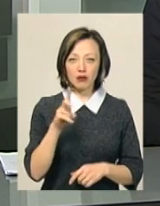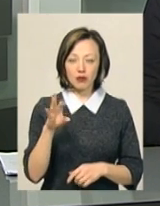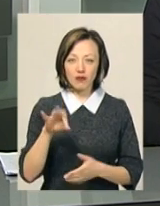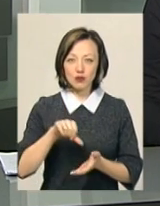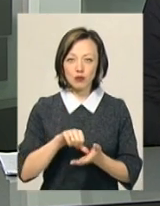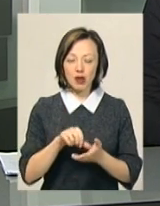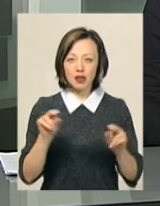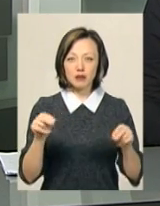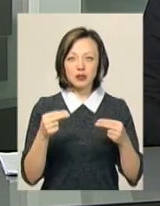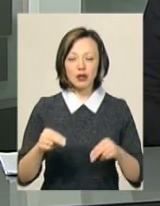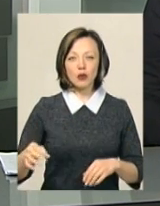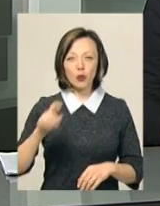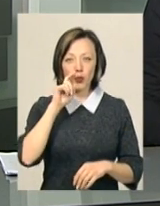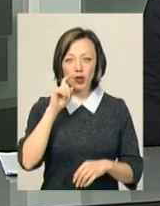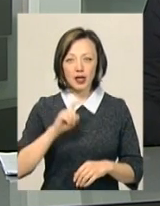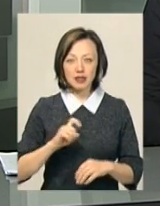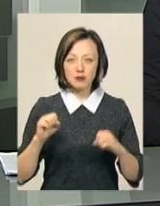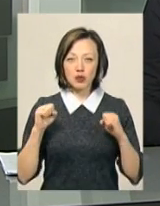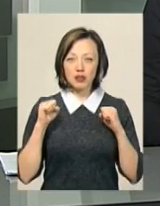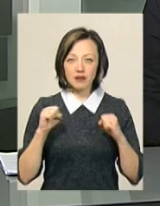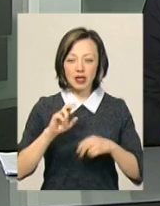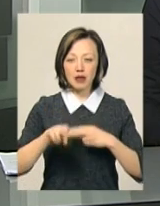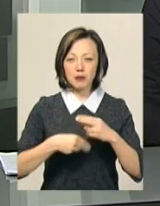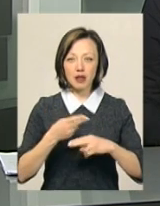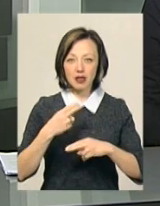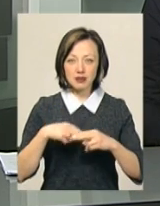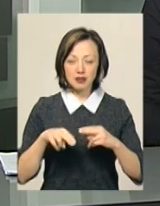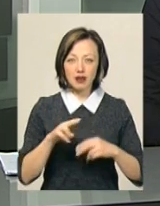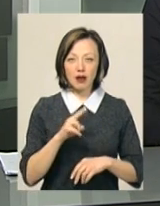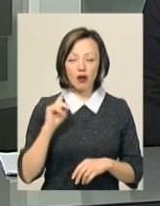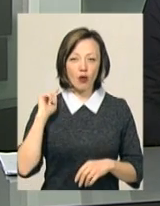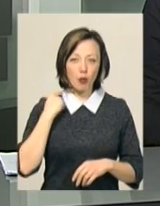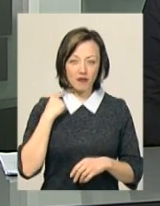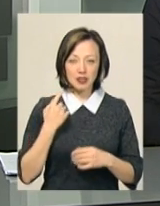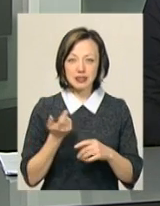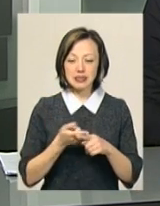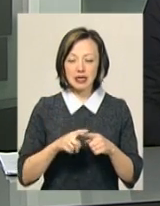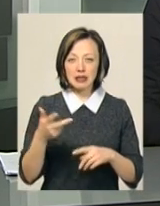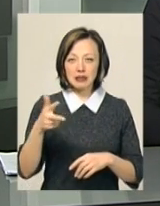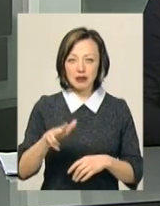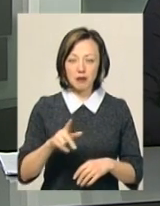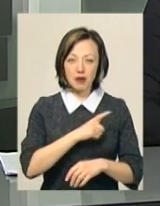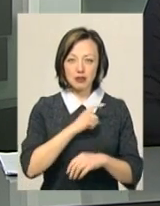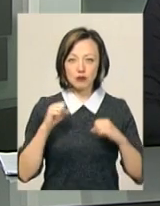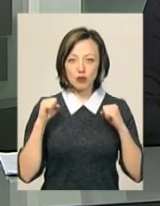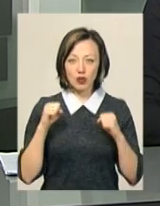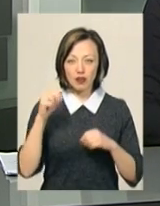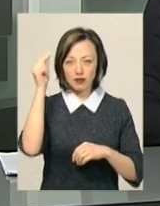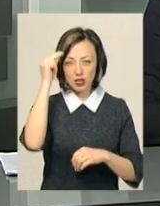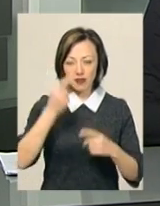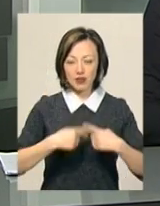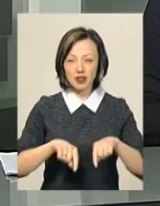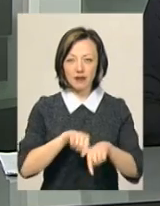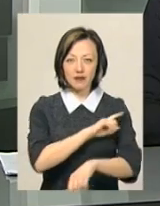виступали на чемпіонаті України зі спортивної гімнастики в Кропивницькому. Це троє майстрів спорту, які навчаються на факультеті фізичної